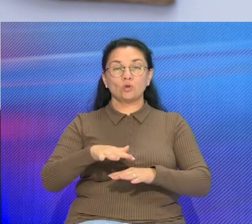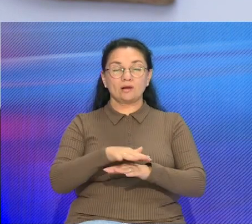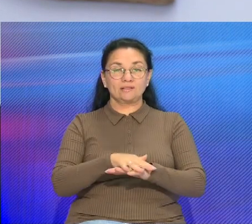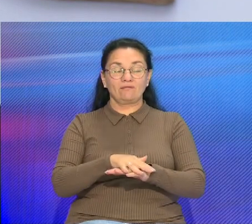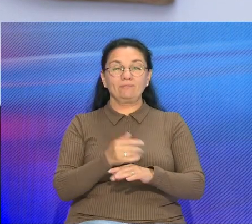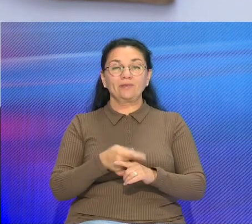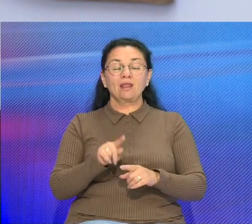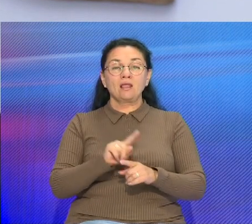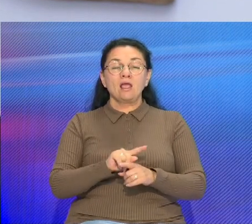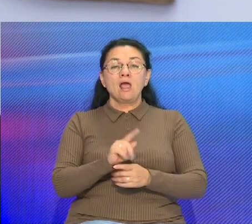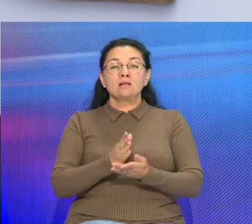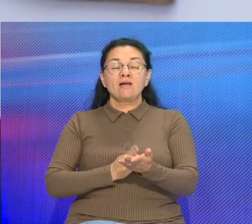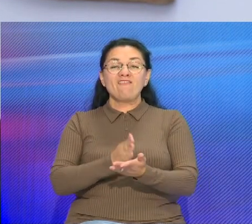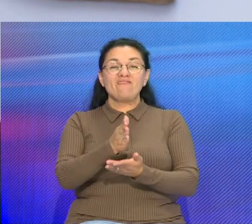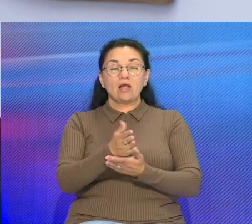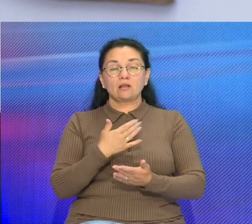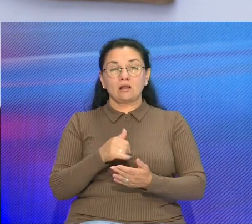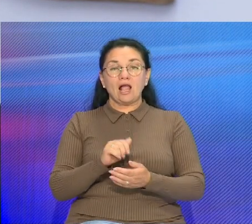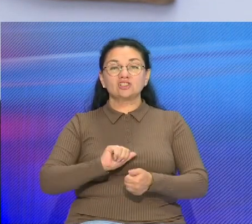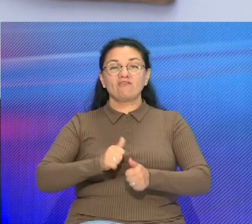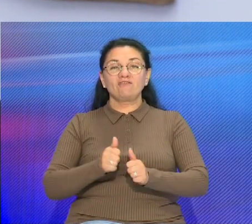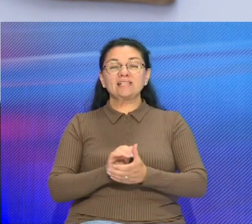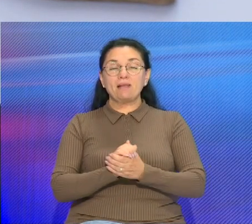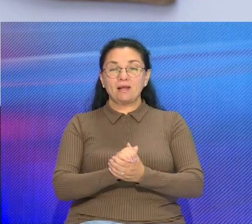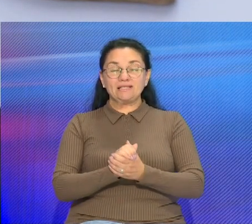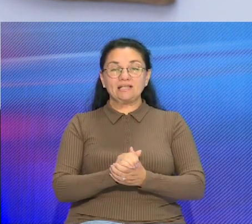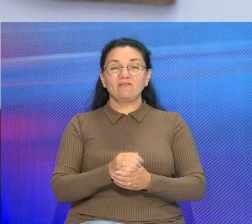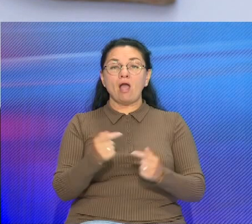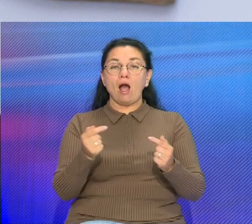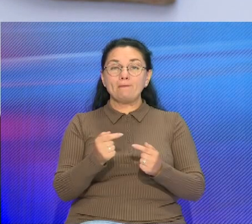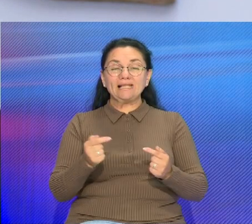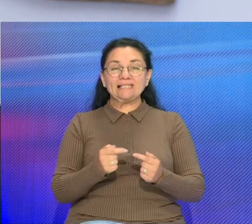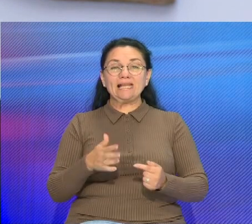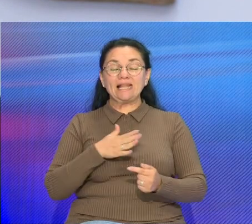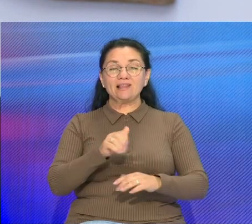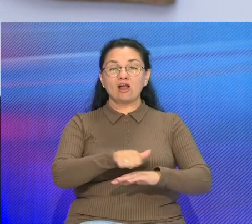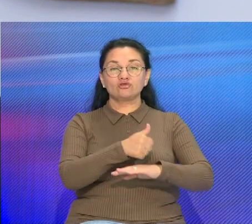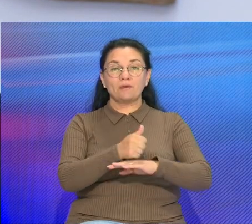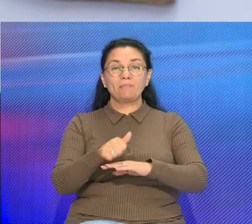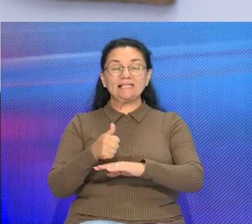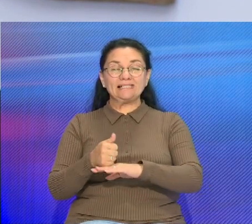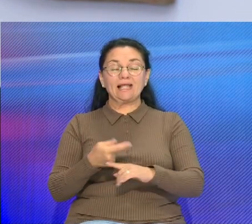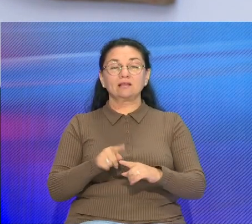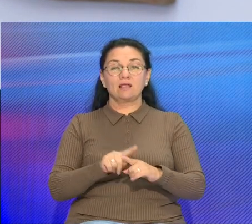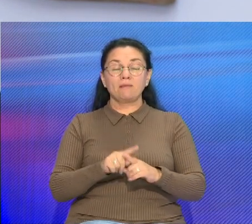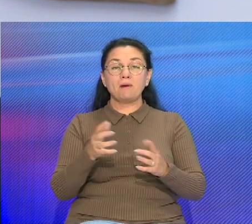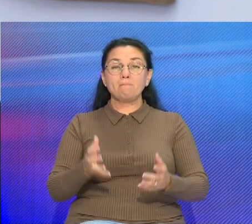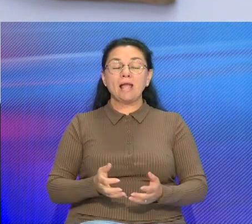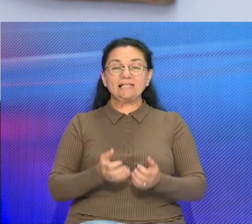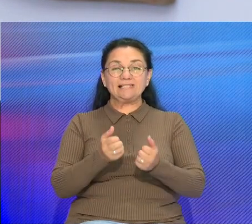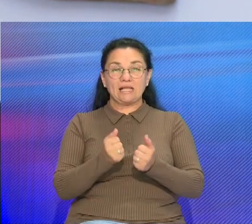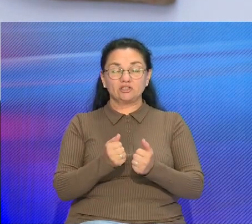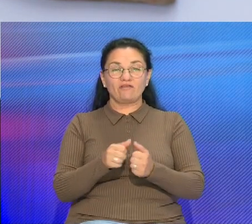взаимодействий определили наши президенты И в рамках этого вектора мы поддерживаем